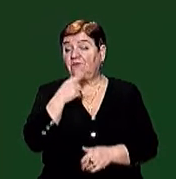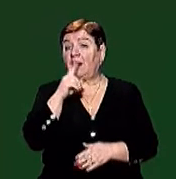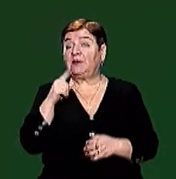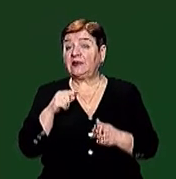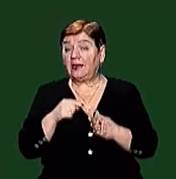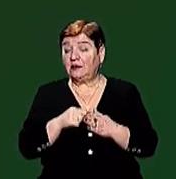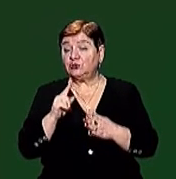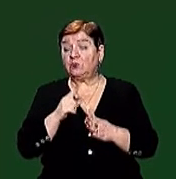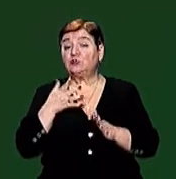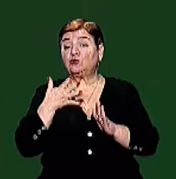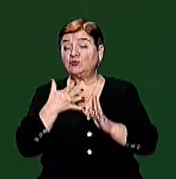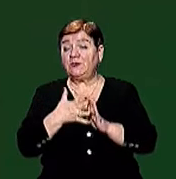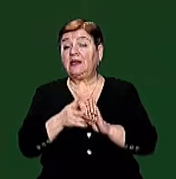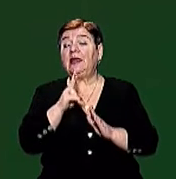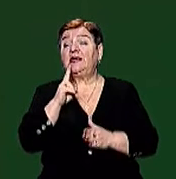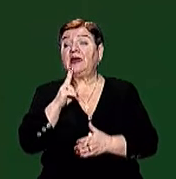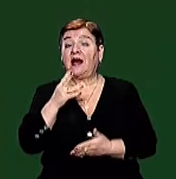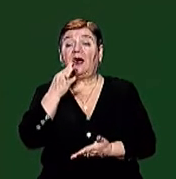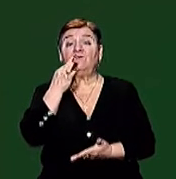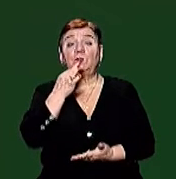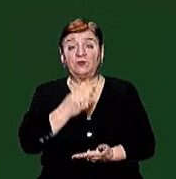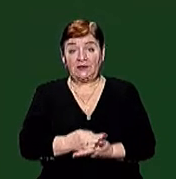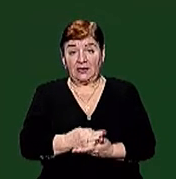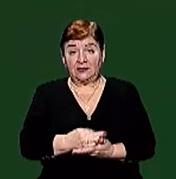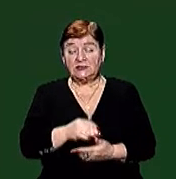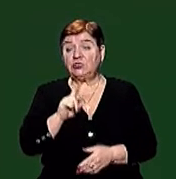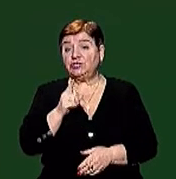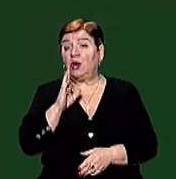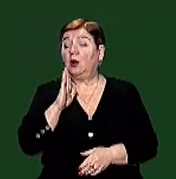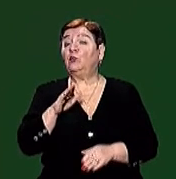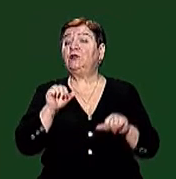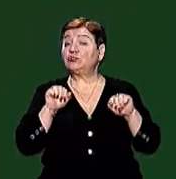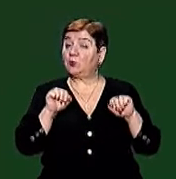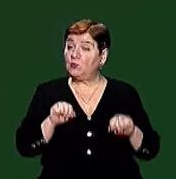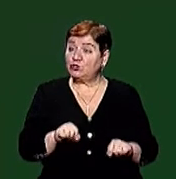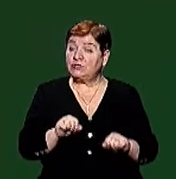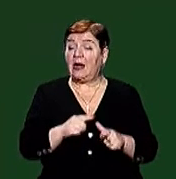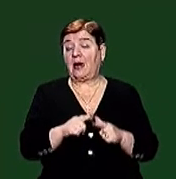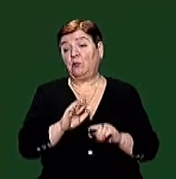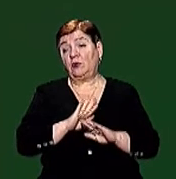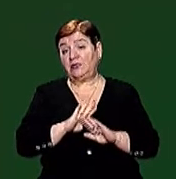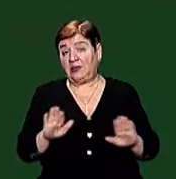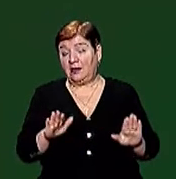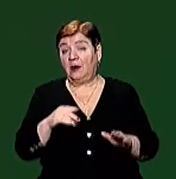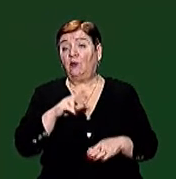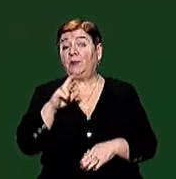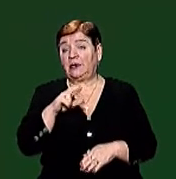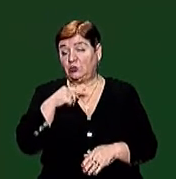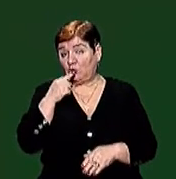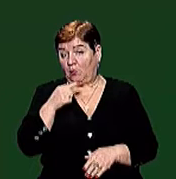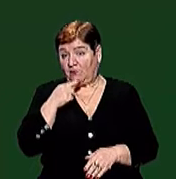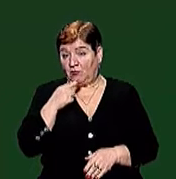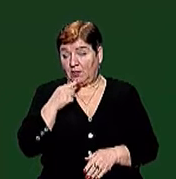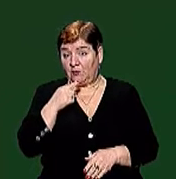розуміли, яка відповідальність перед ними лежить І чи вона буде споможна чи ні Ці всі питання ми говоримо в п'ятниці